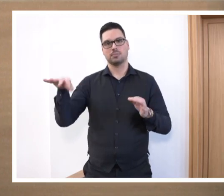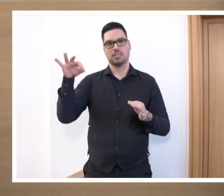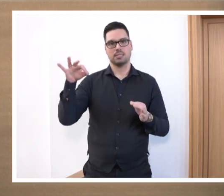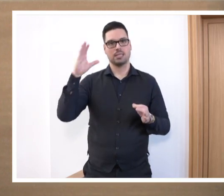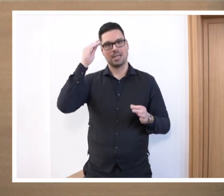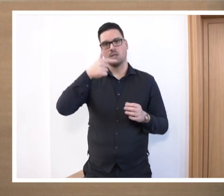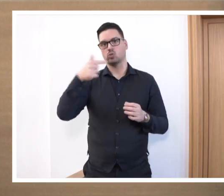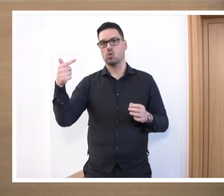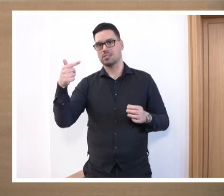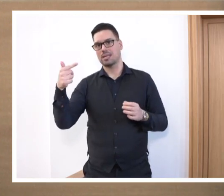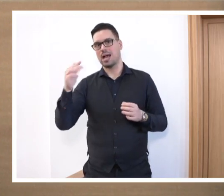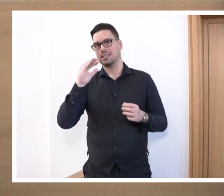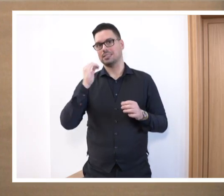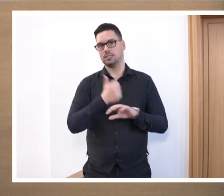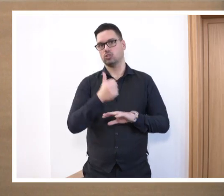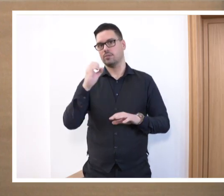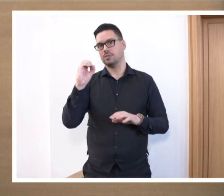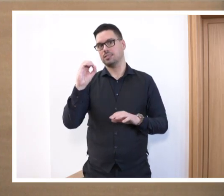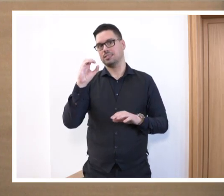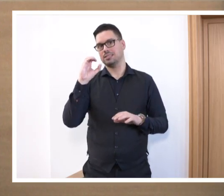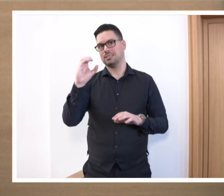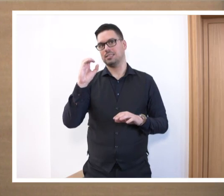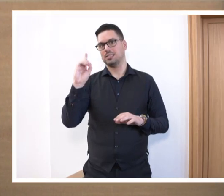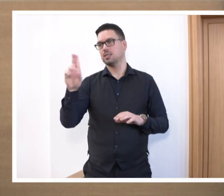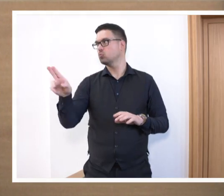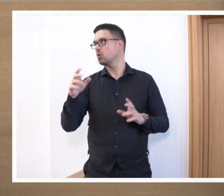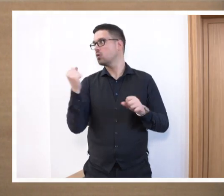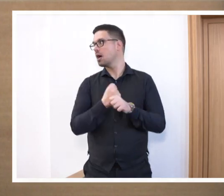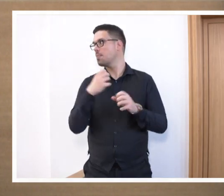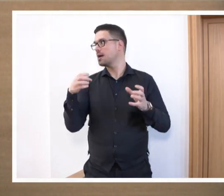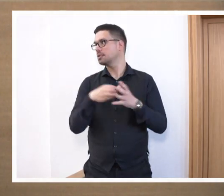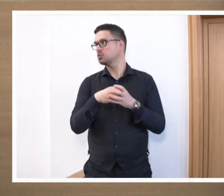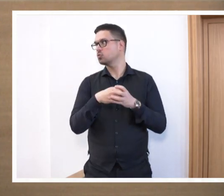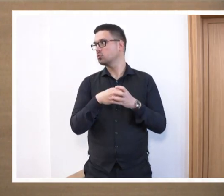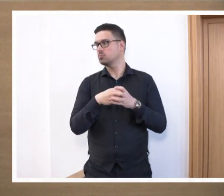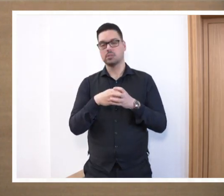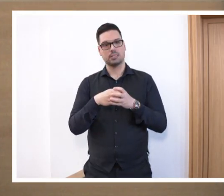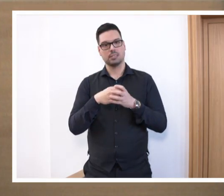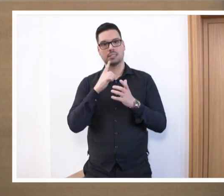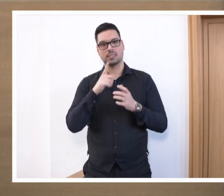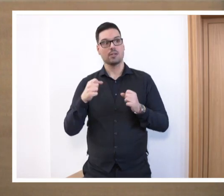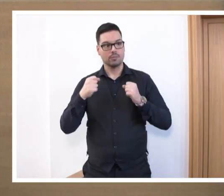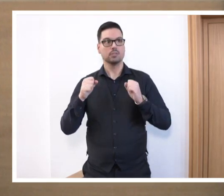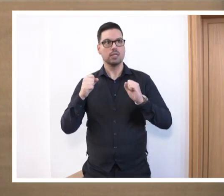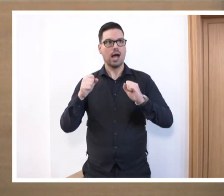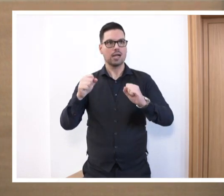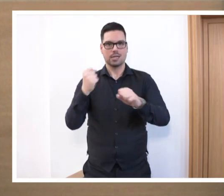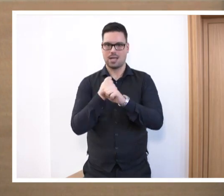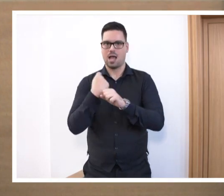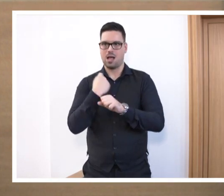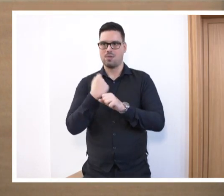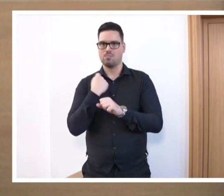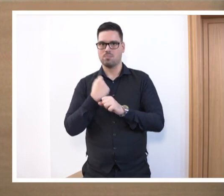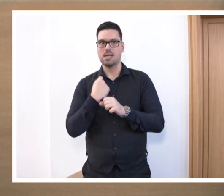Fraktionsvorsitzender der CDU ist, dass der ja auch eine Arbeitsgruppe einberufen hat, die fleißig gearbeitet hat und auch